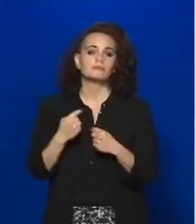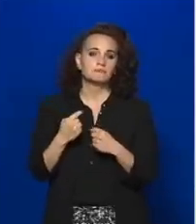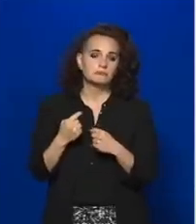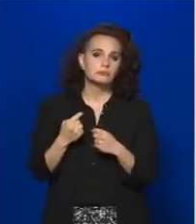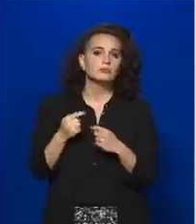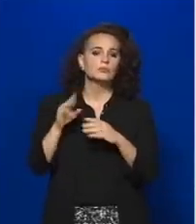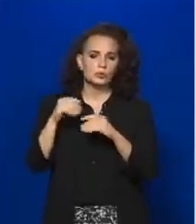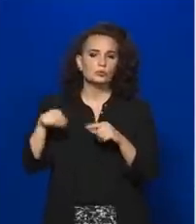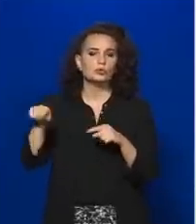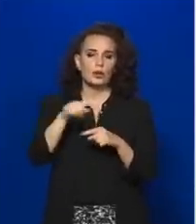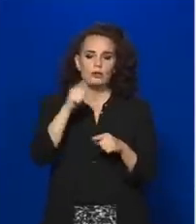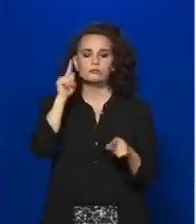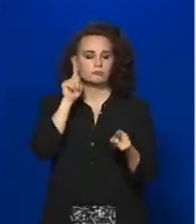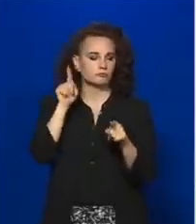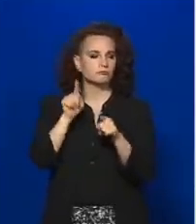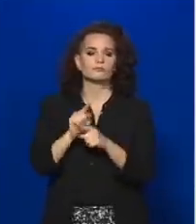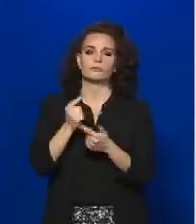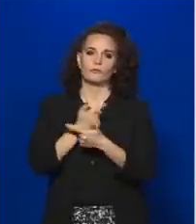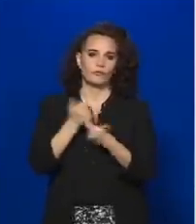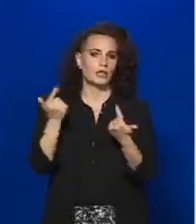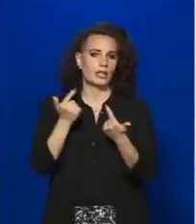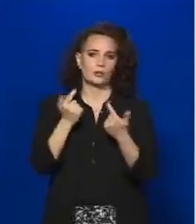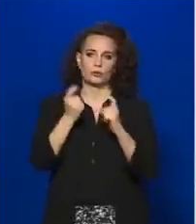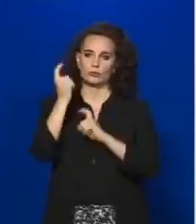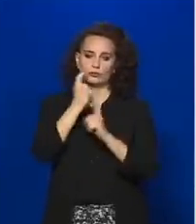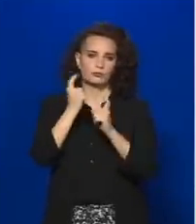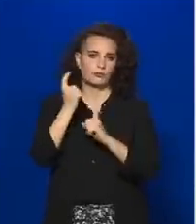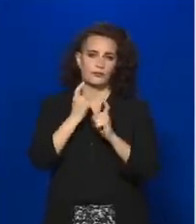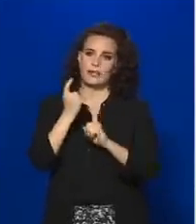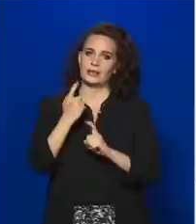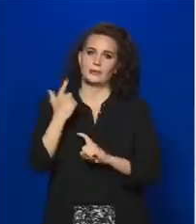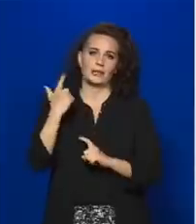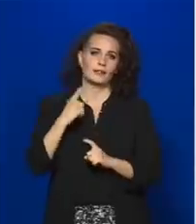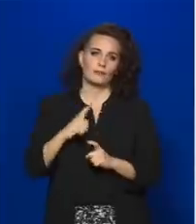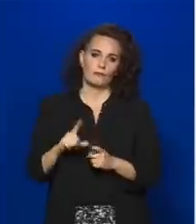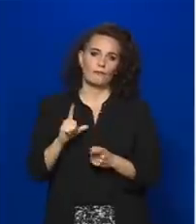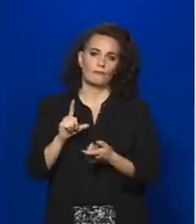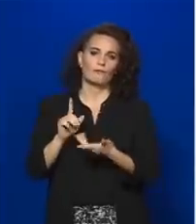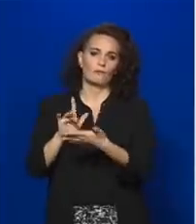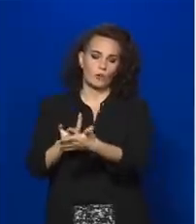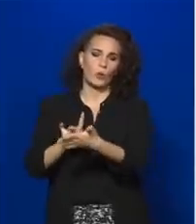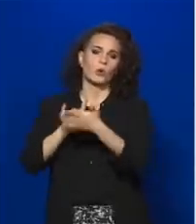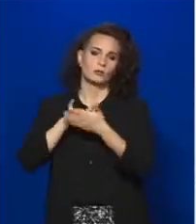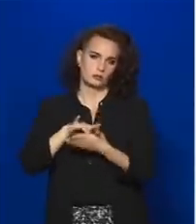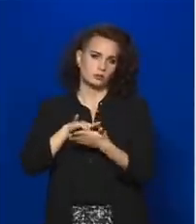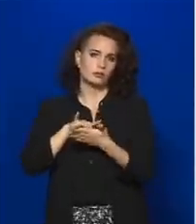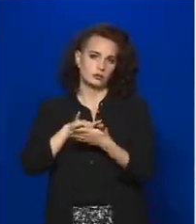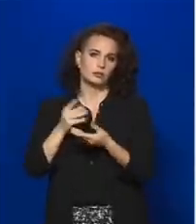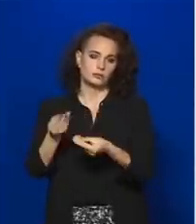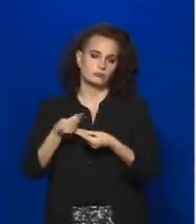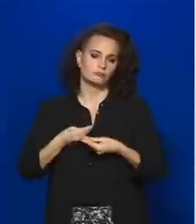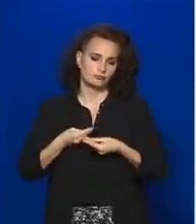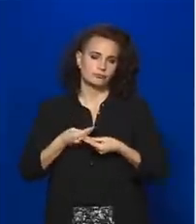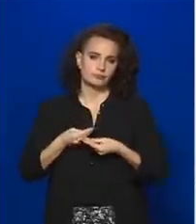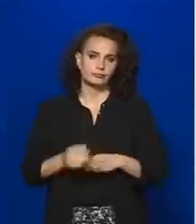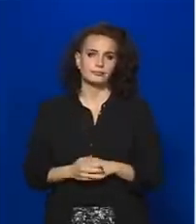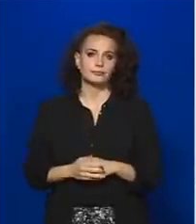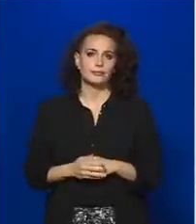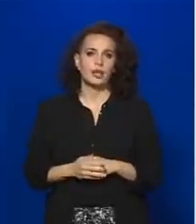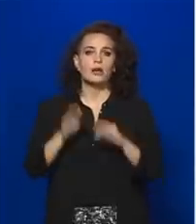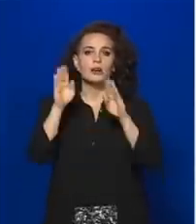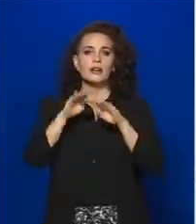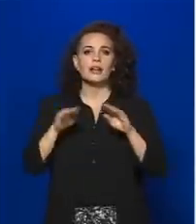világos egyértelmű véleménynyilvánítást sal tiszteltek meg bennünket. Karácsony